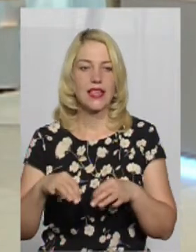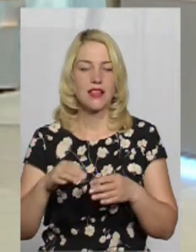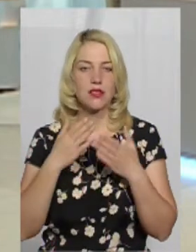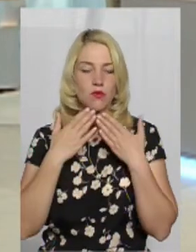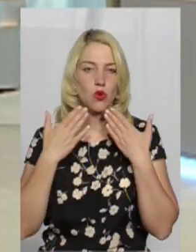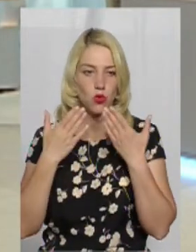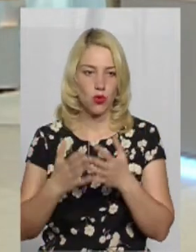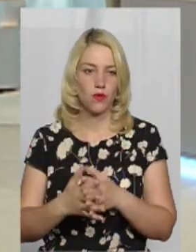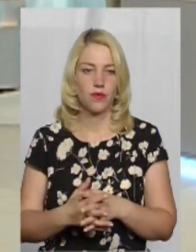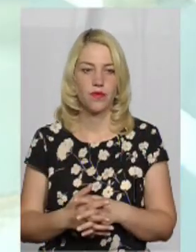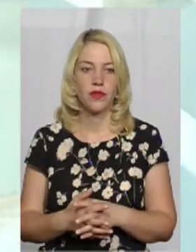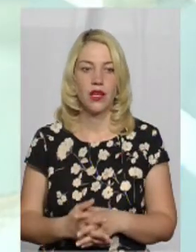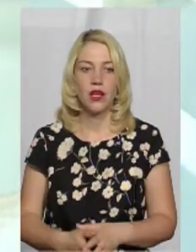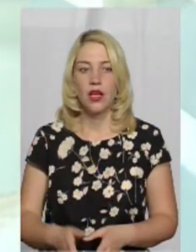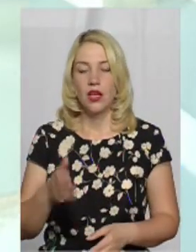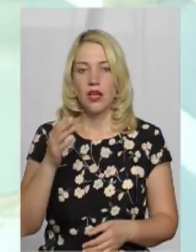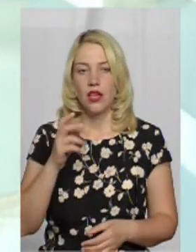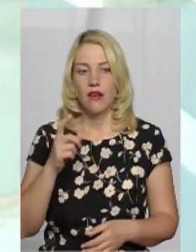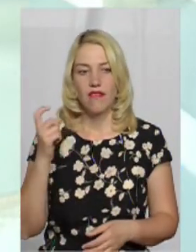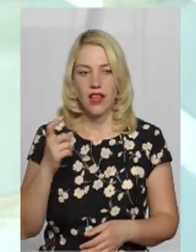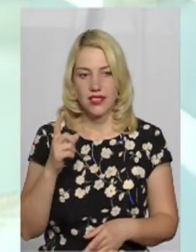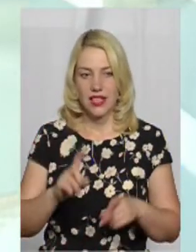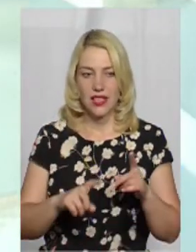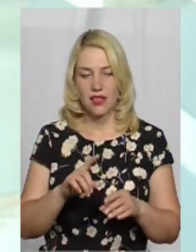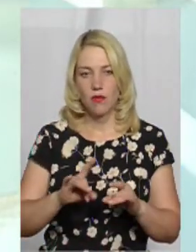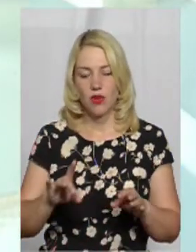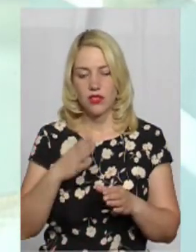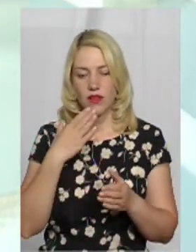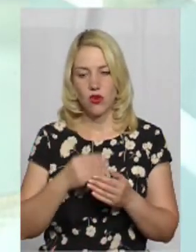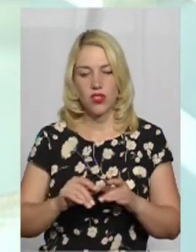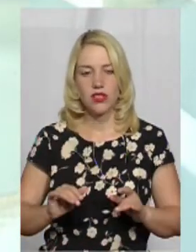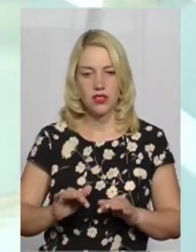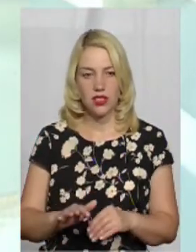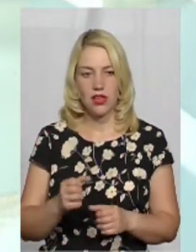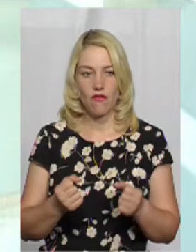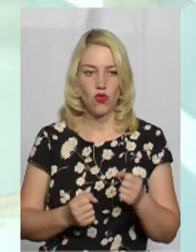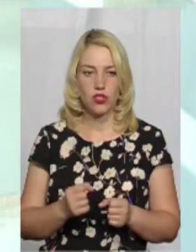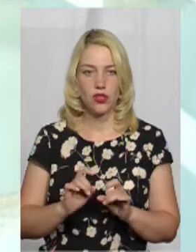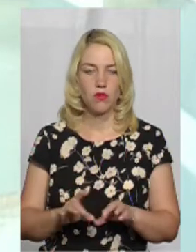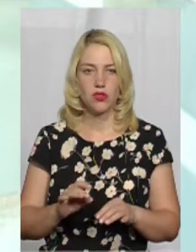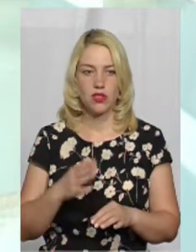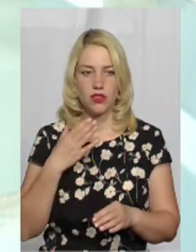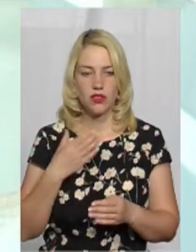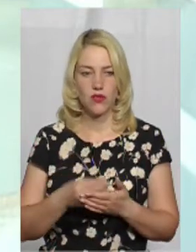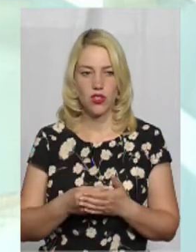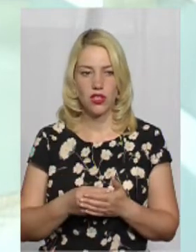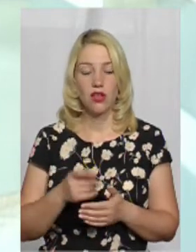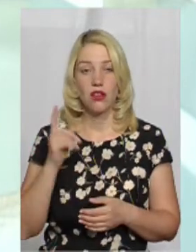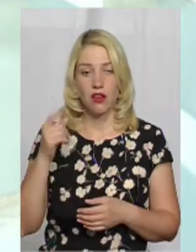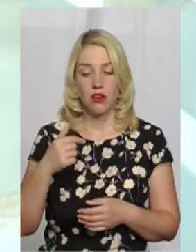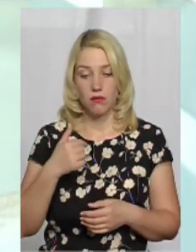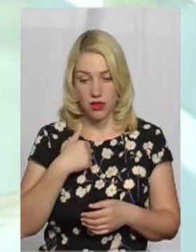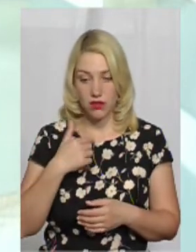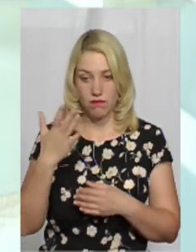пояснюють... Власники рідко, коли пояснюють свої дії, водії пояснюють свої дії наступного. Мені сказали